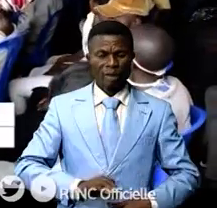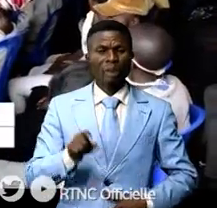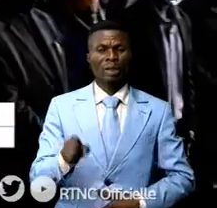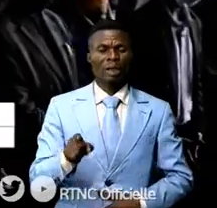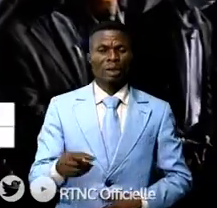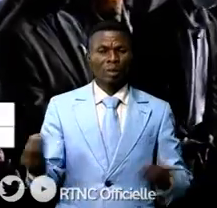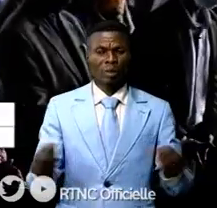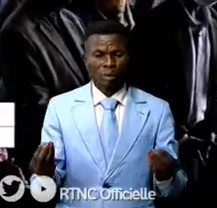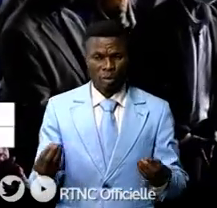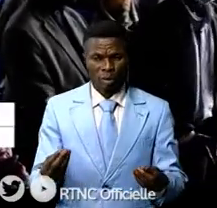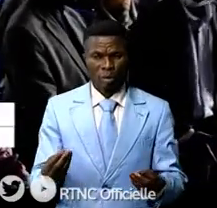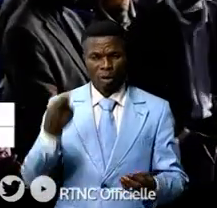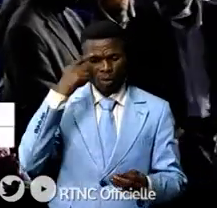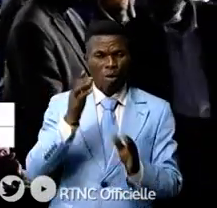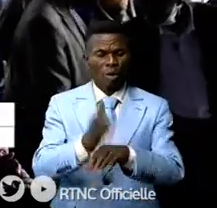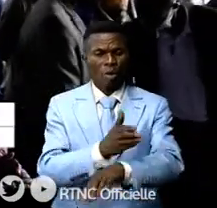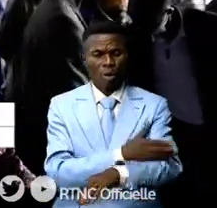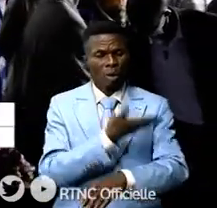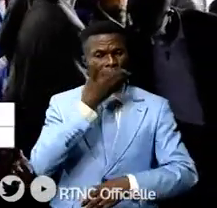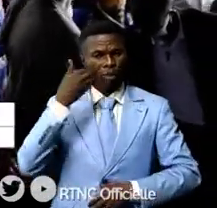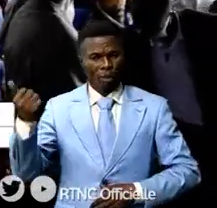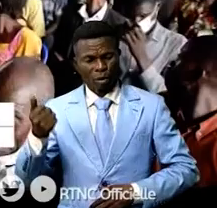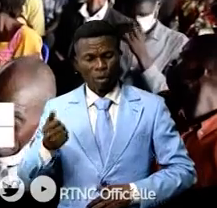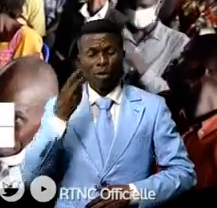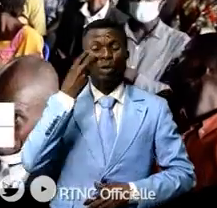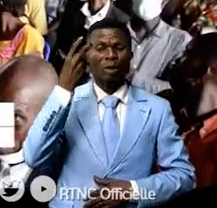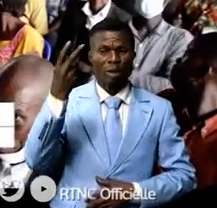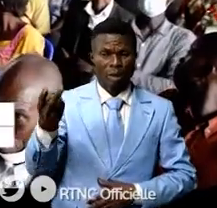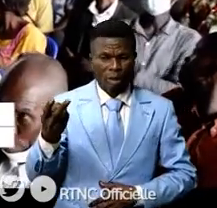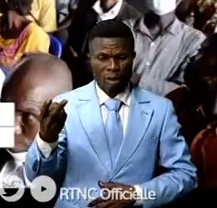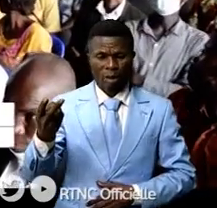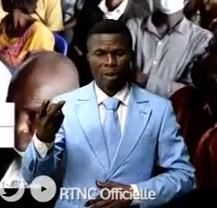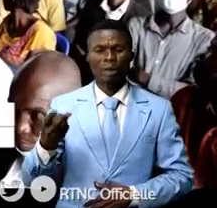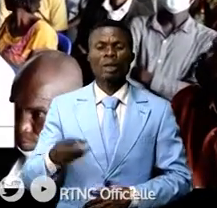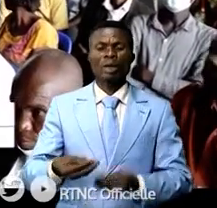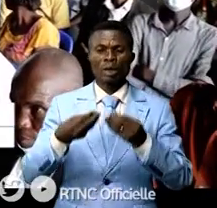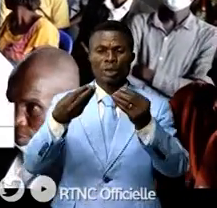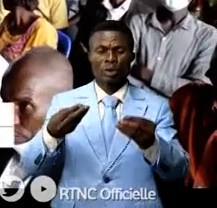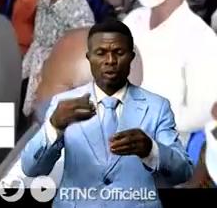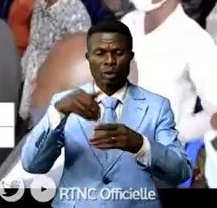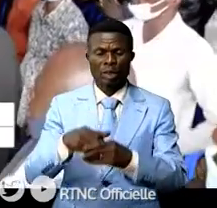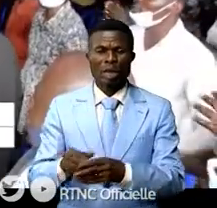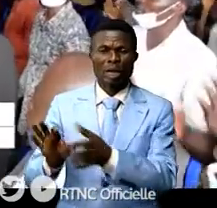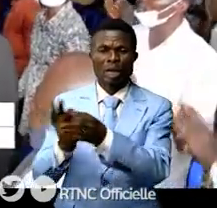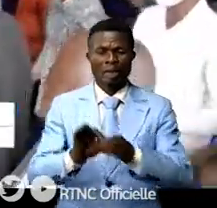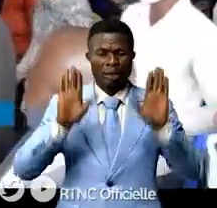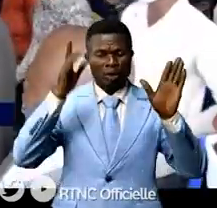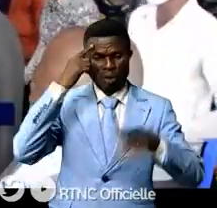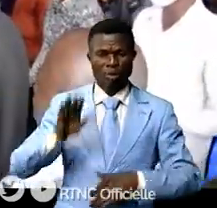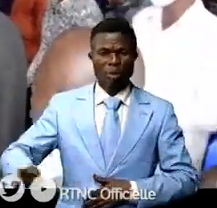Tshiseke de Tchilombo pour l'aboutissement heureux de sa vision incarnée au sein de l'Union sacrée pour la nation.